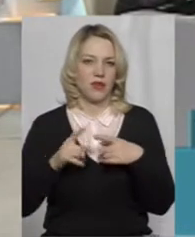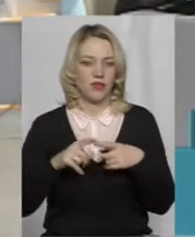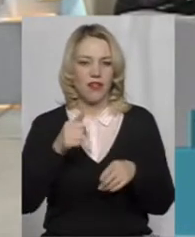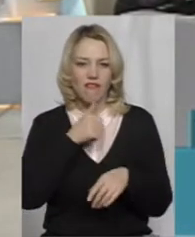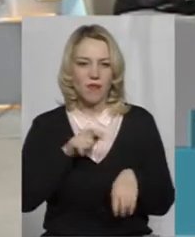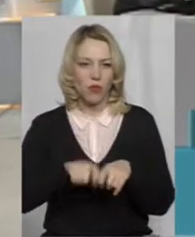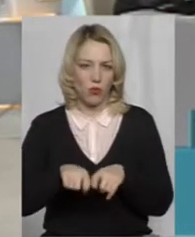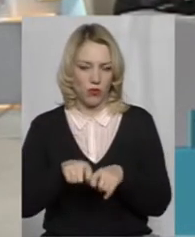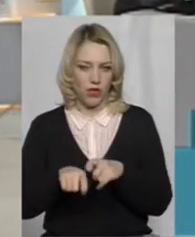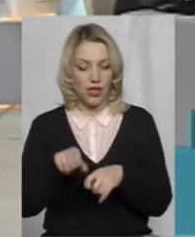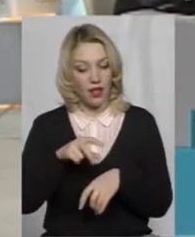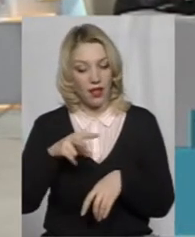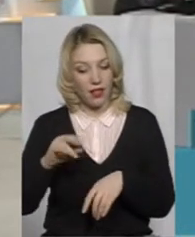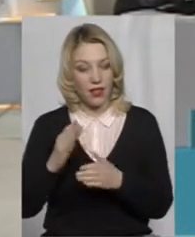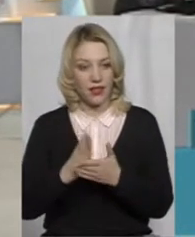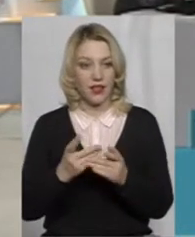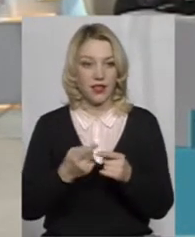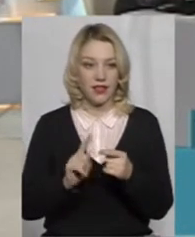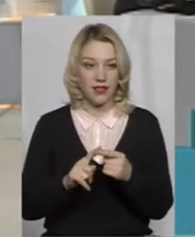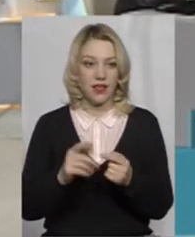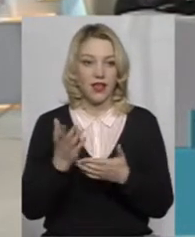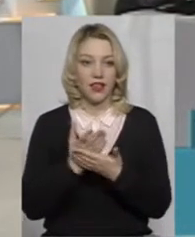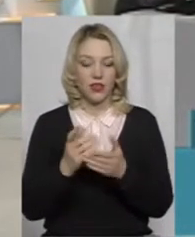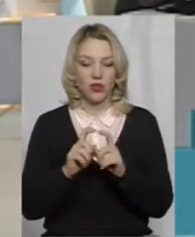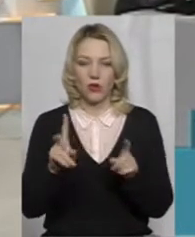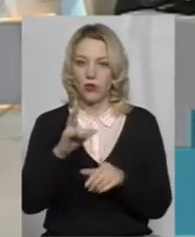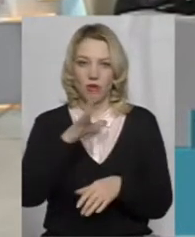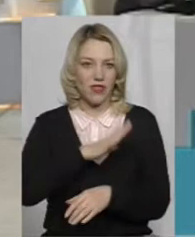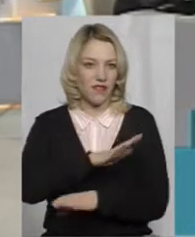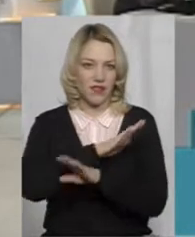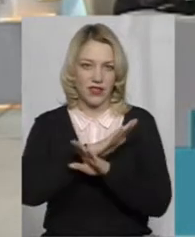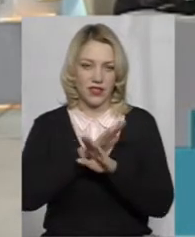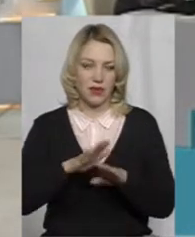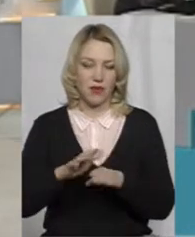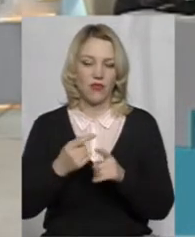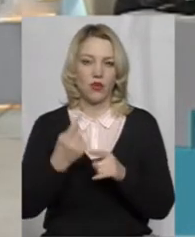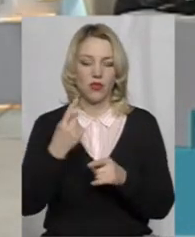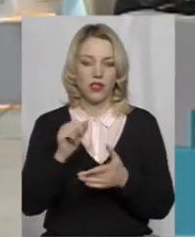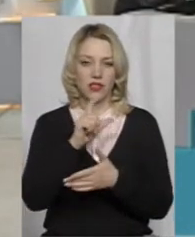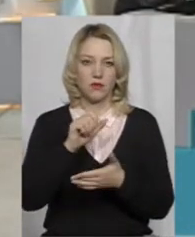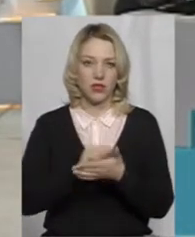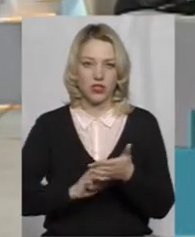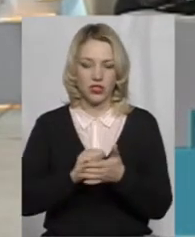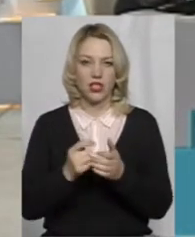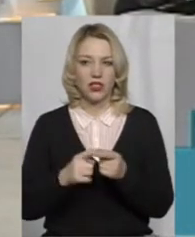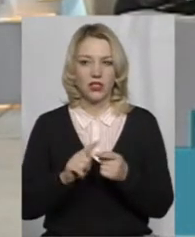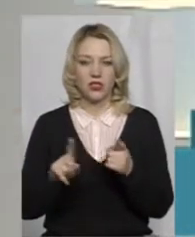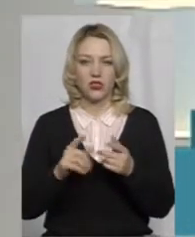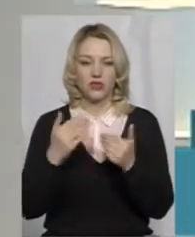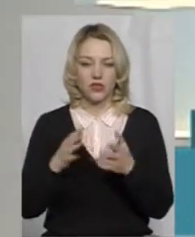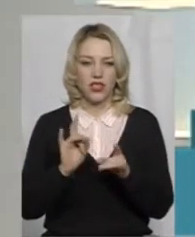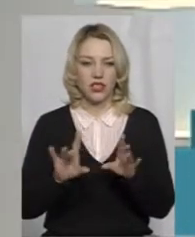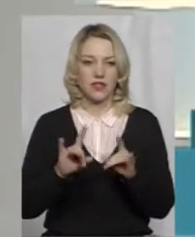випробування, але є ті, які його не витримали. І одна з причин, та, що ви назвали,